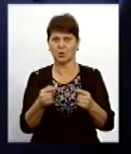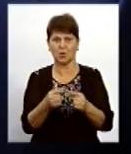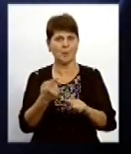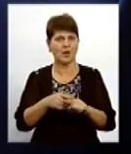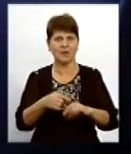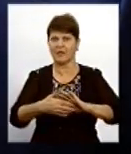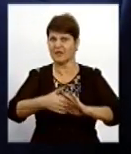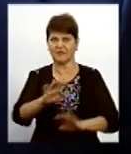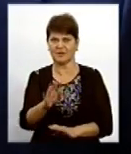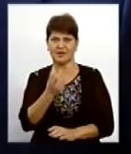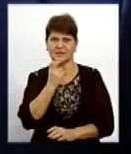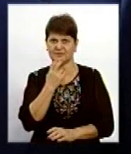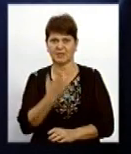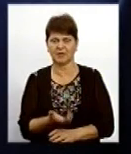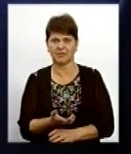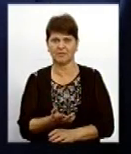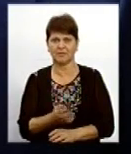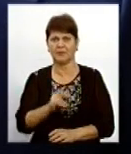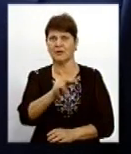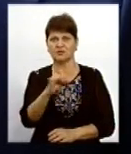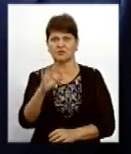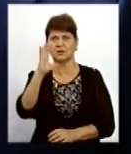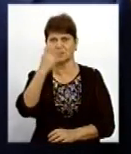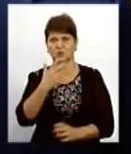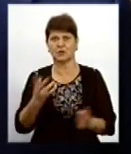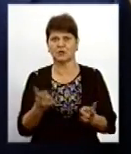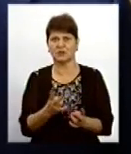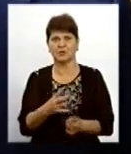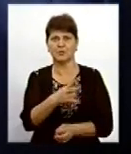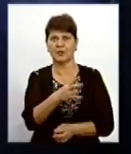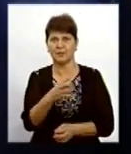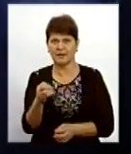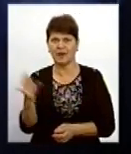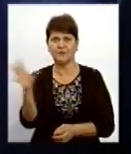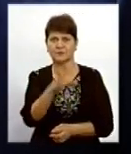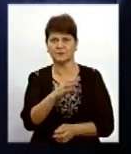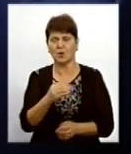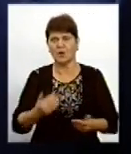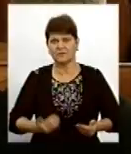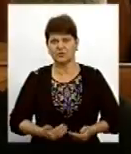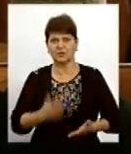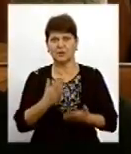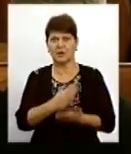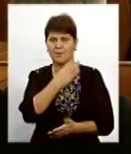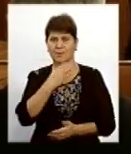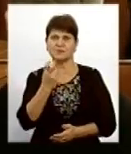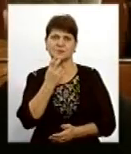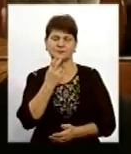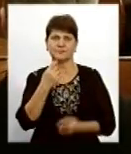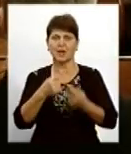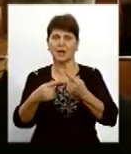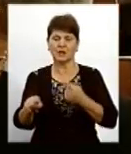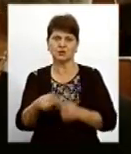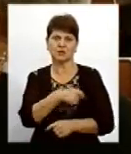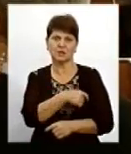викликає сміх? Чи серйозно треба на все дивитись? В житті багато є чого смішного? Інші депутати знайшли